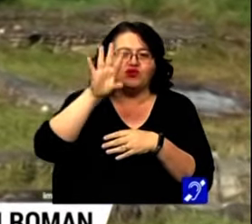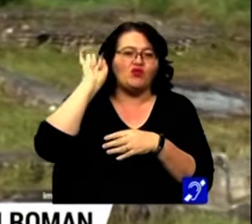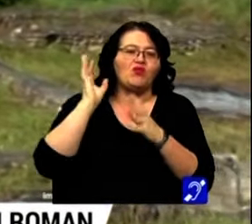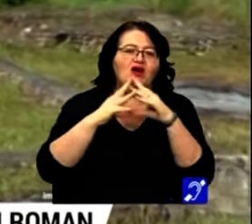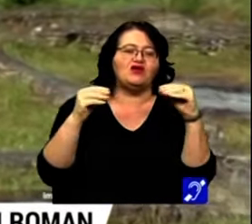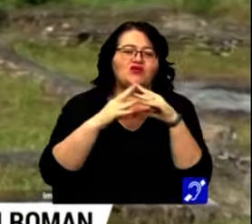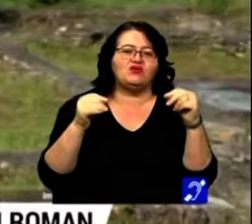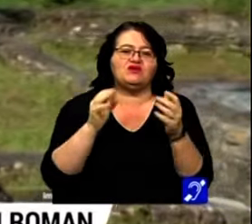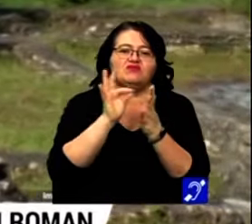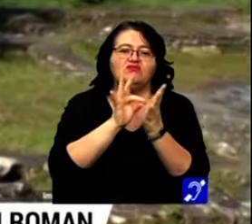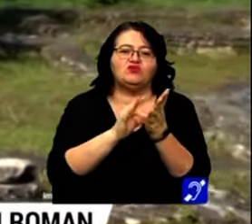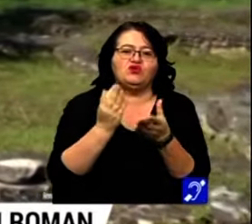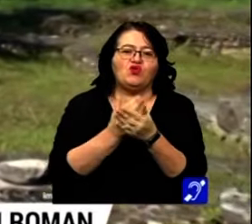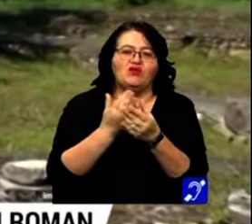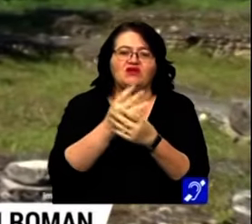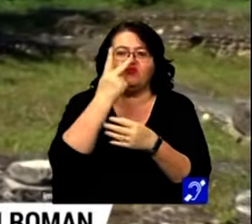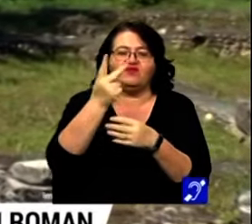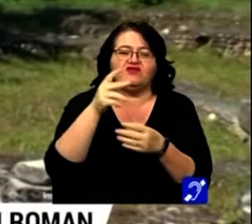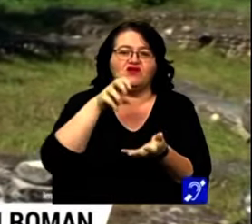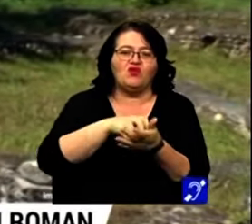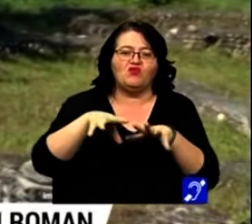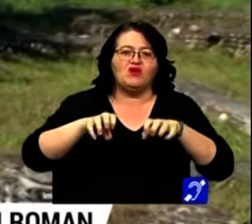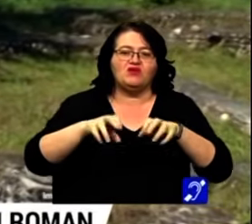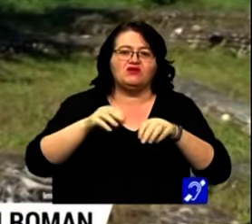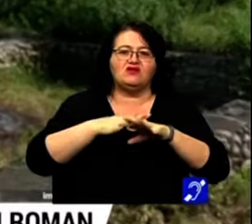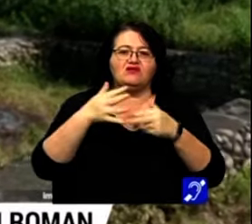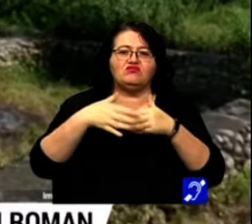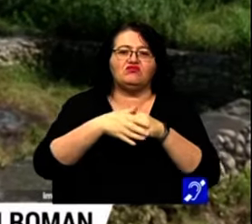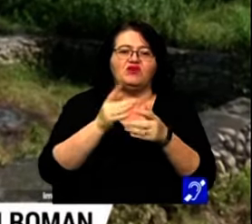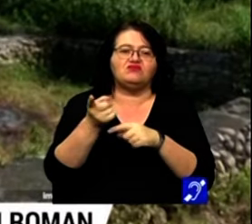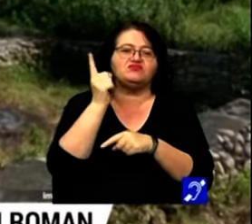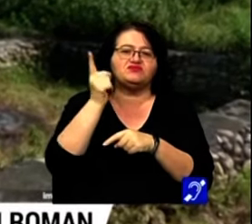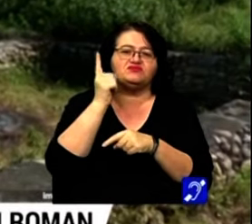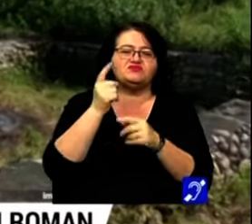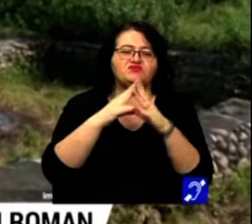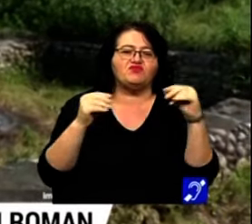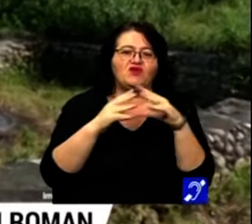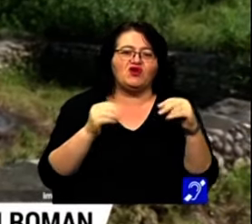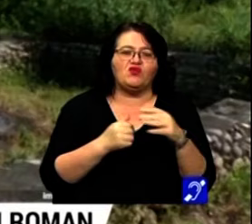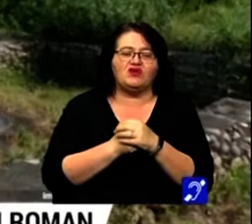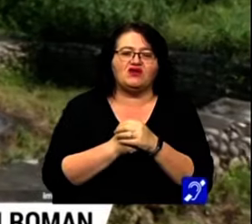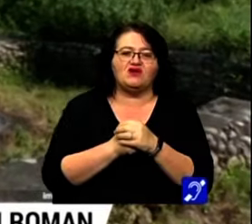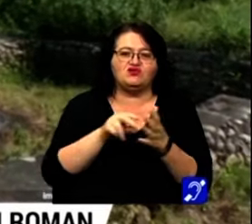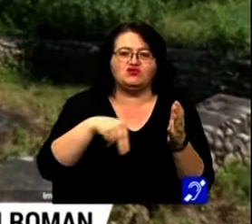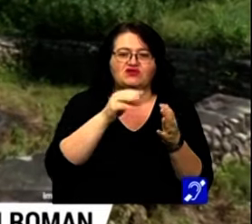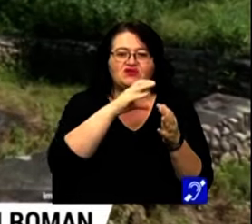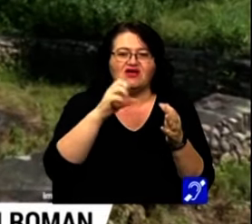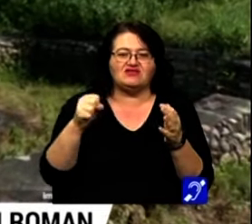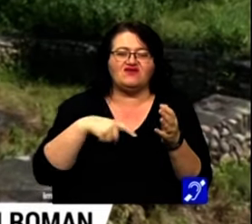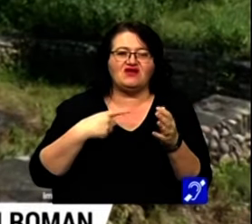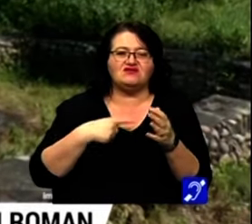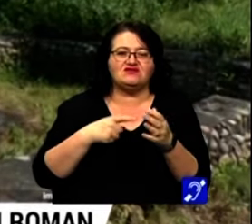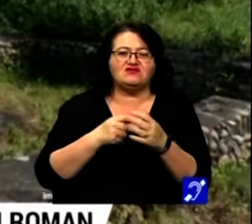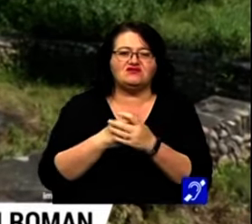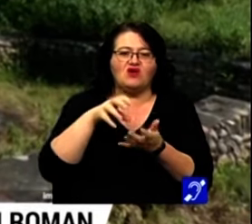are ca obiectiv întocmirea documentației privind siturile care compun granița romană de pe teritoriul țării noastre. În județul Garaj Severin